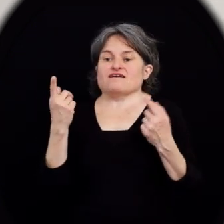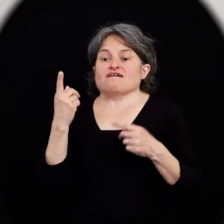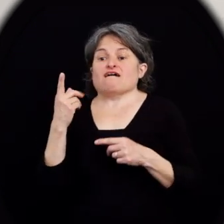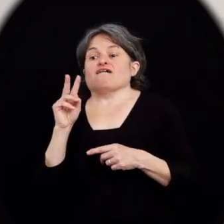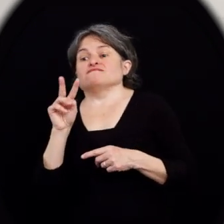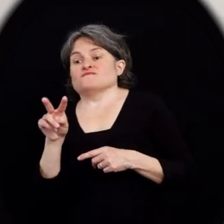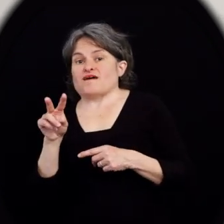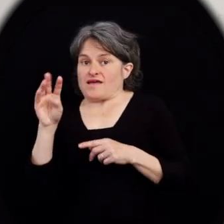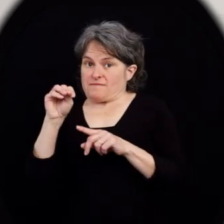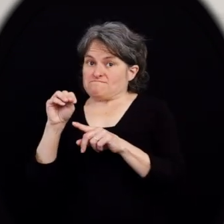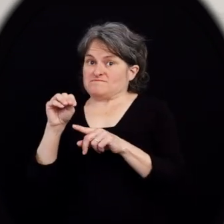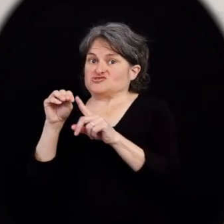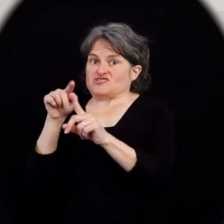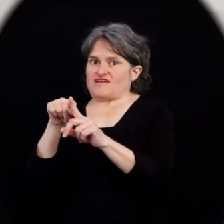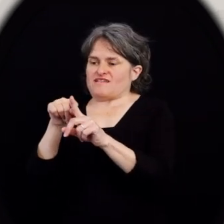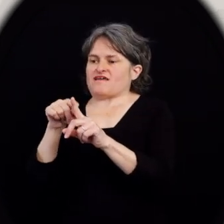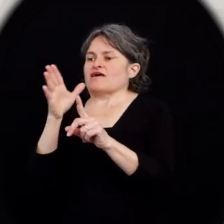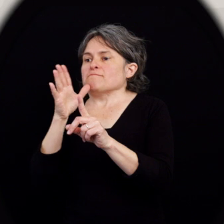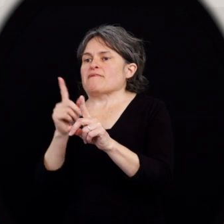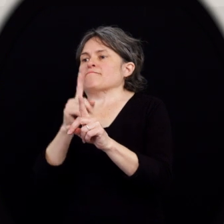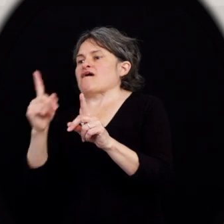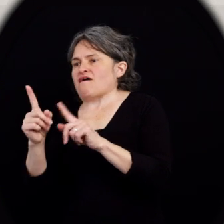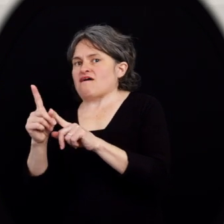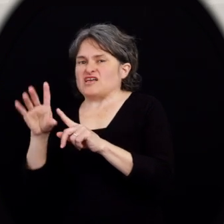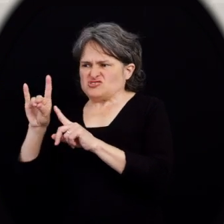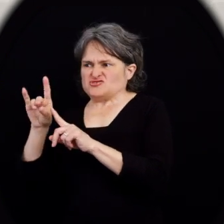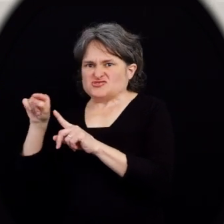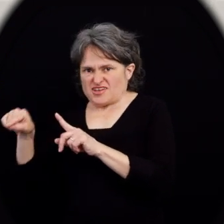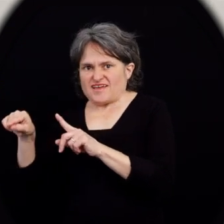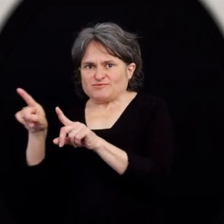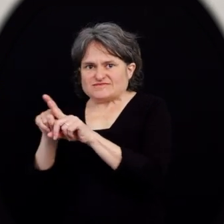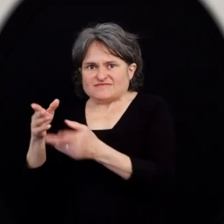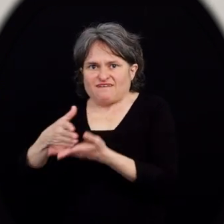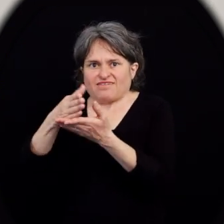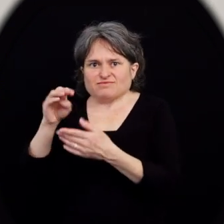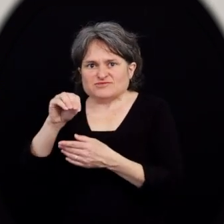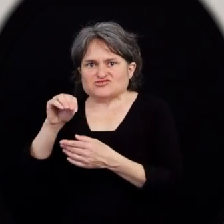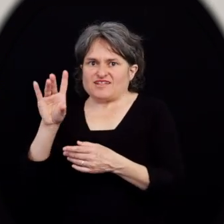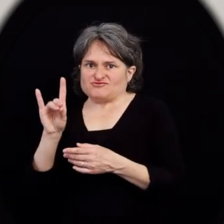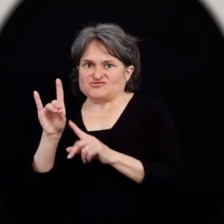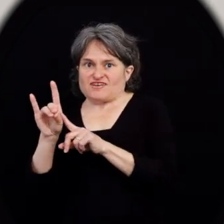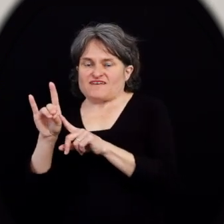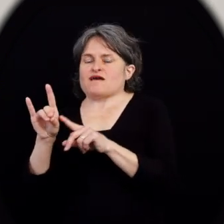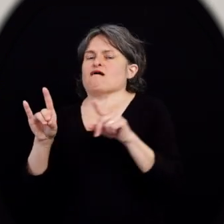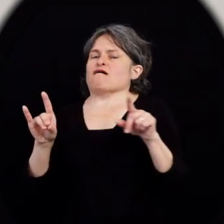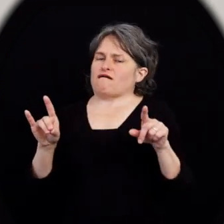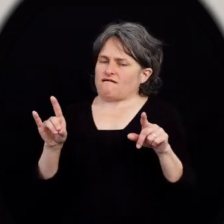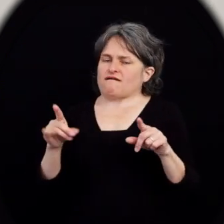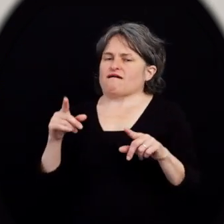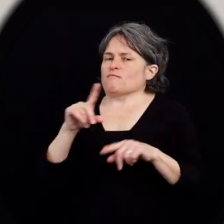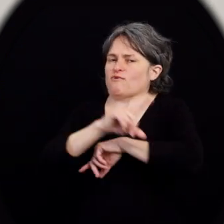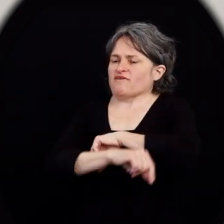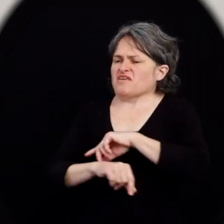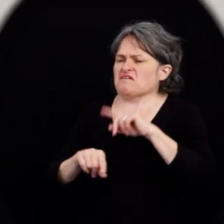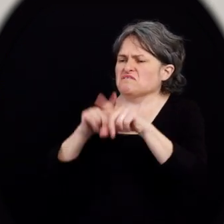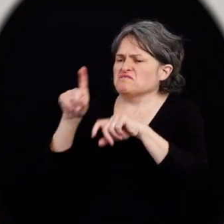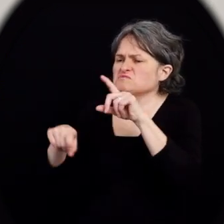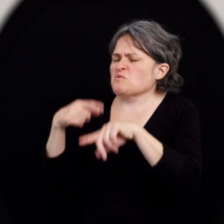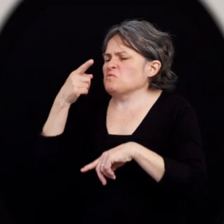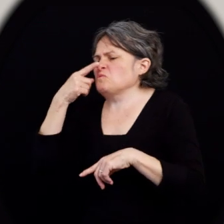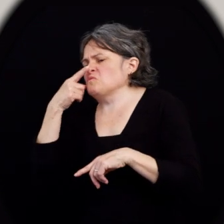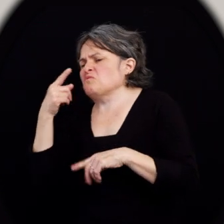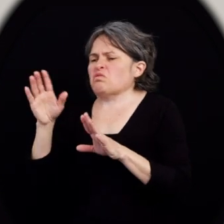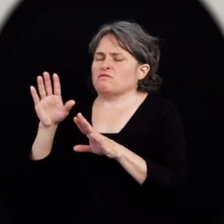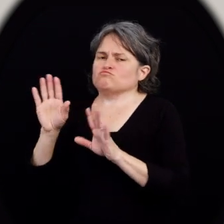et très souriant. Même s'il remarque que Michelle a un chien d'assistance et qu'elle est accompagnée par sa mère, il ne pose pas de questions à ce sujet